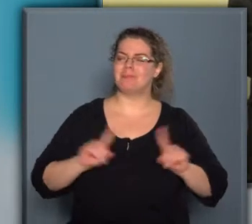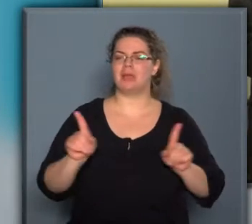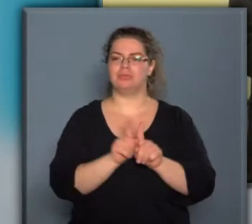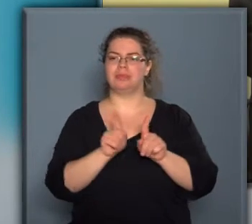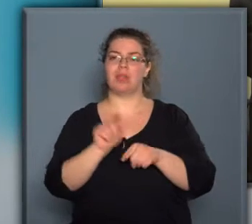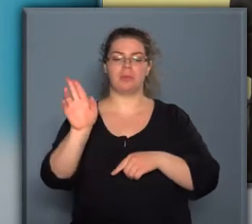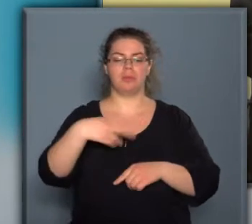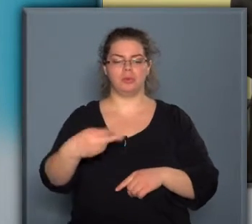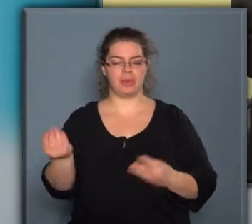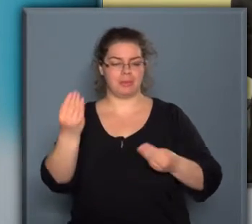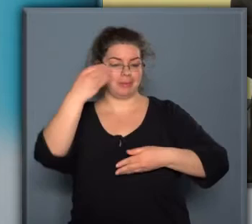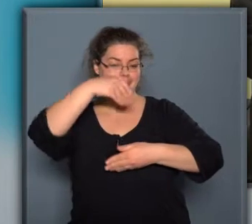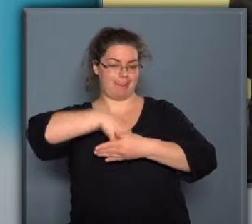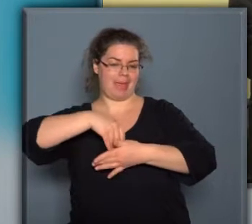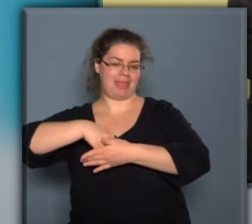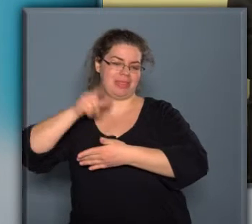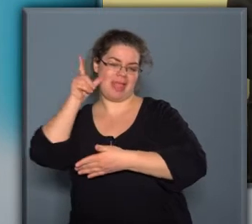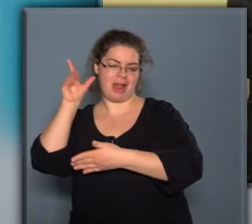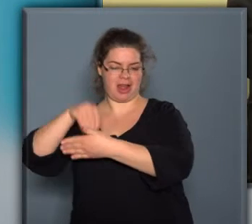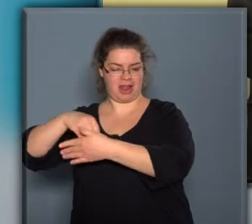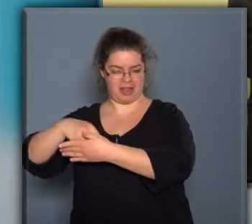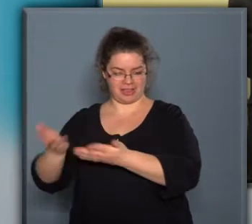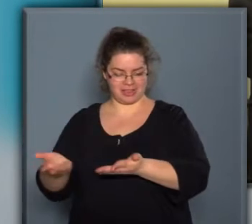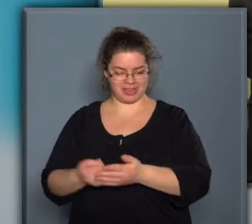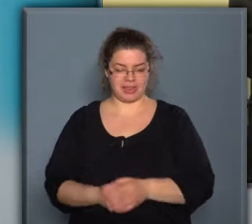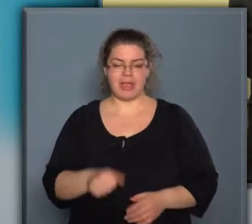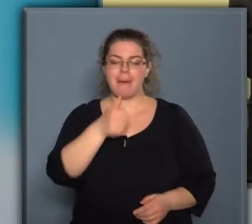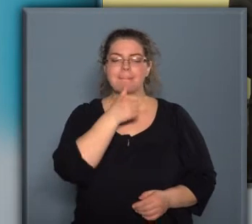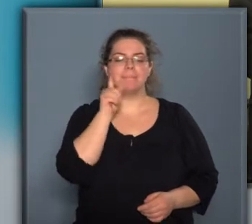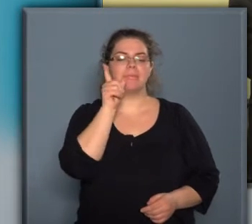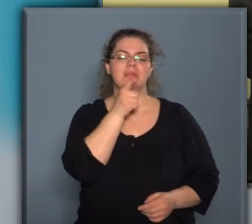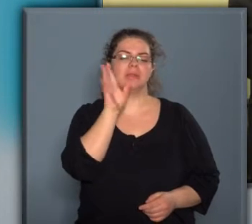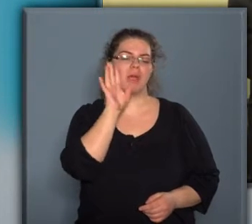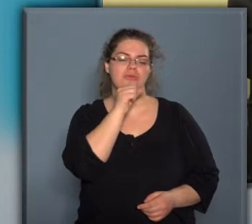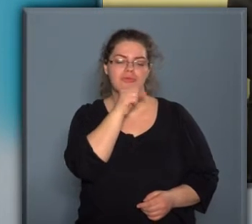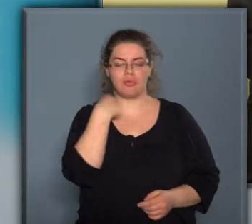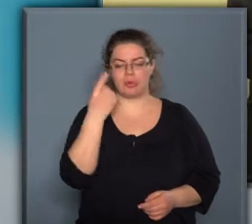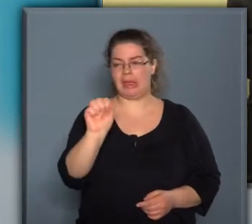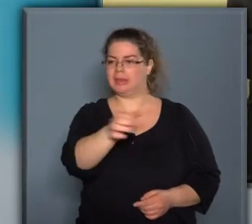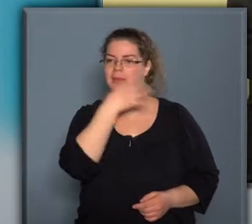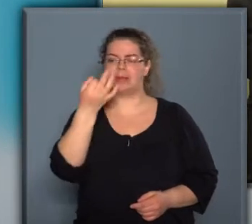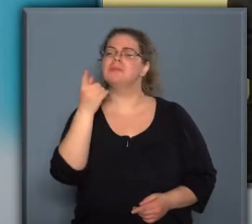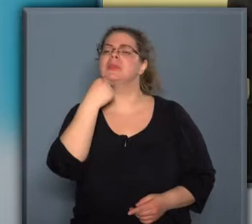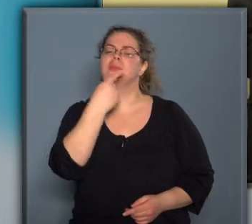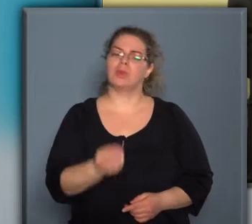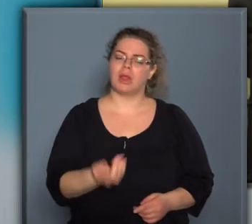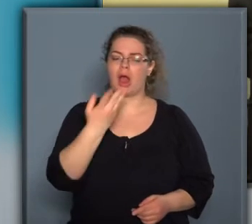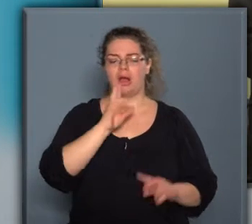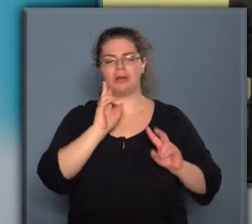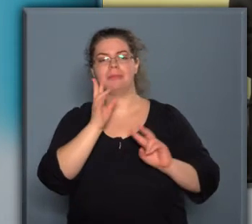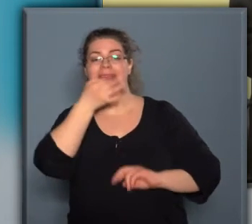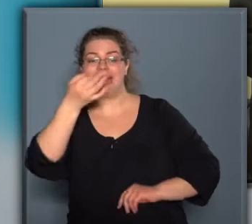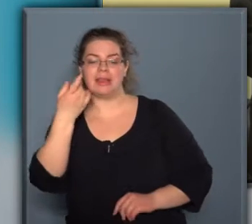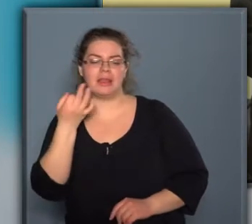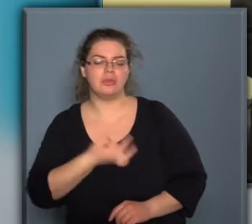művészet, ami benne lakozik. Ugye Picasso-t megkérdezték egyszer, hogy mit mondana akkor, hogyha